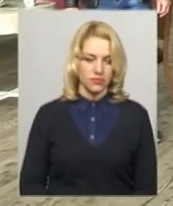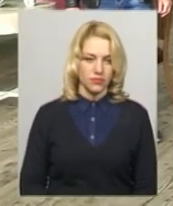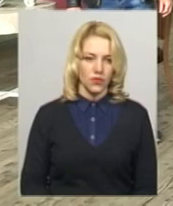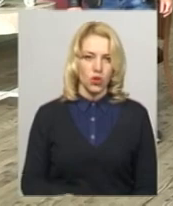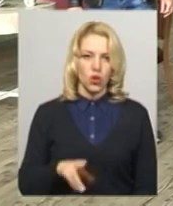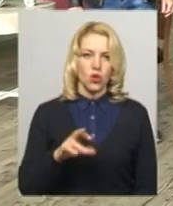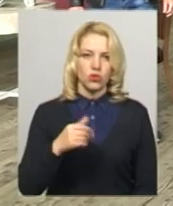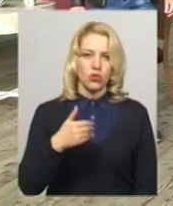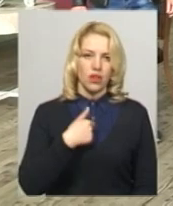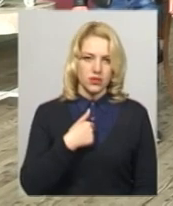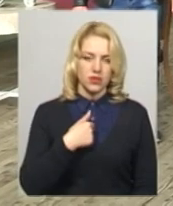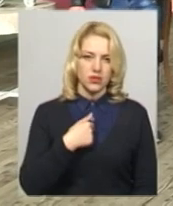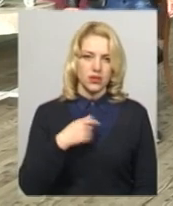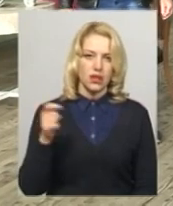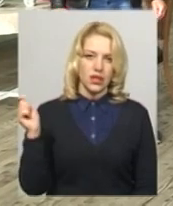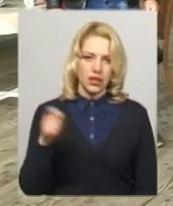«Ревізор».